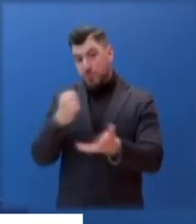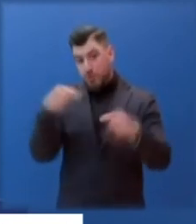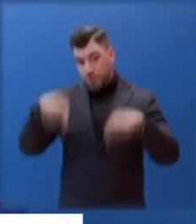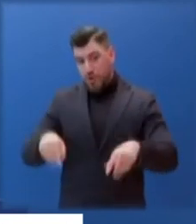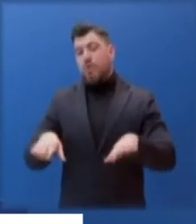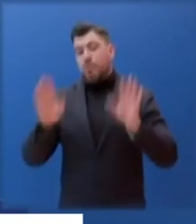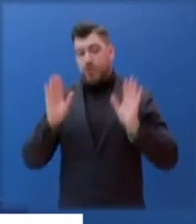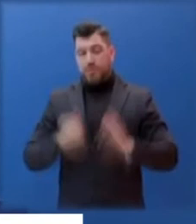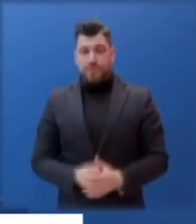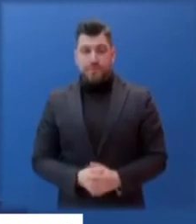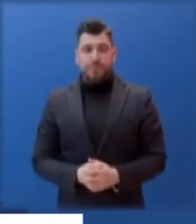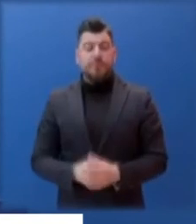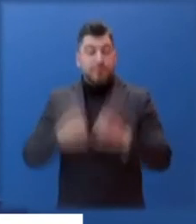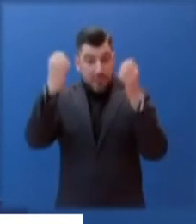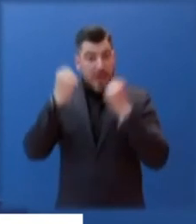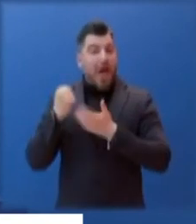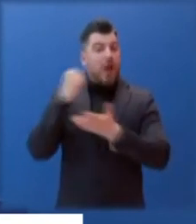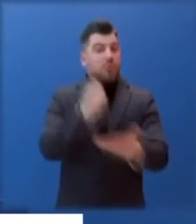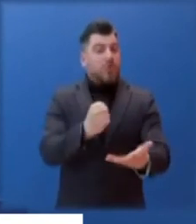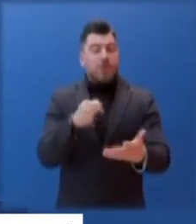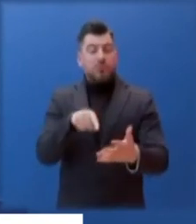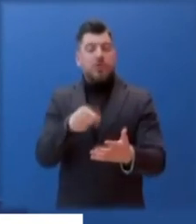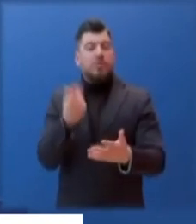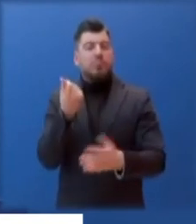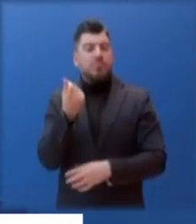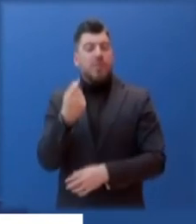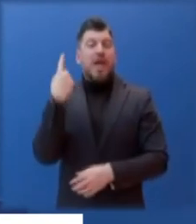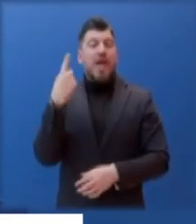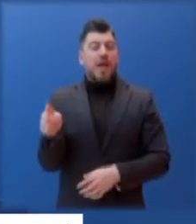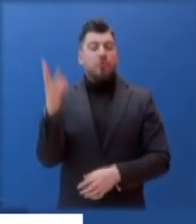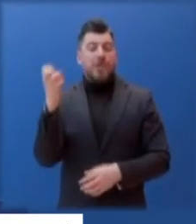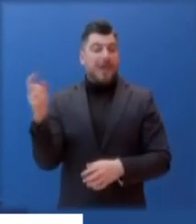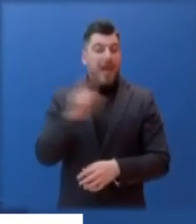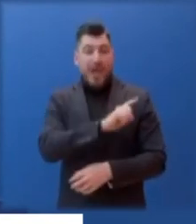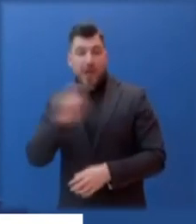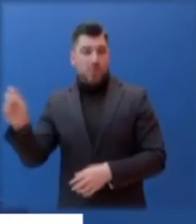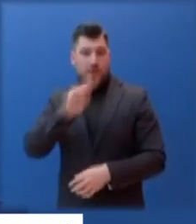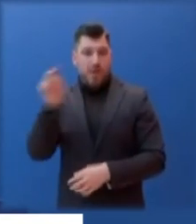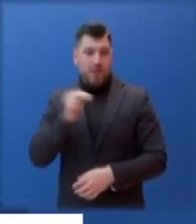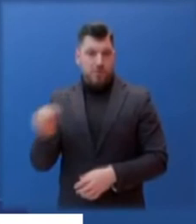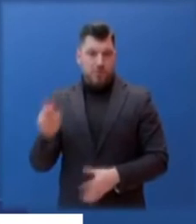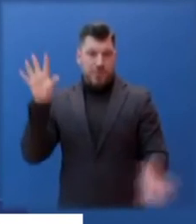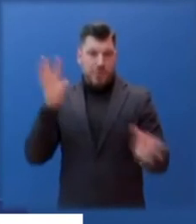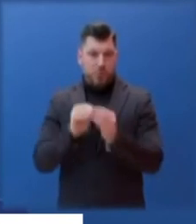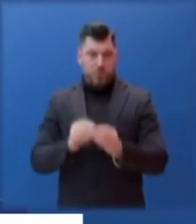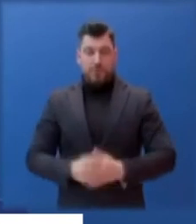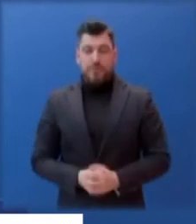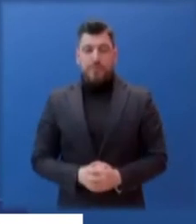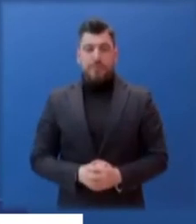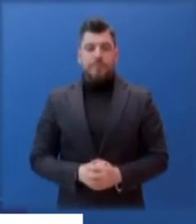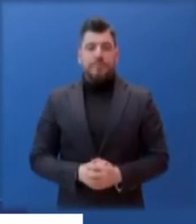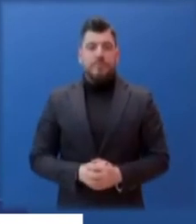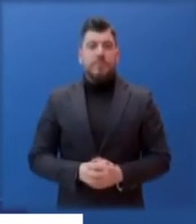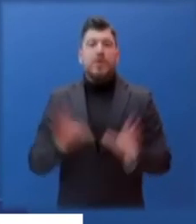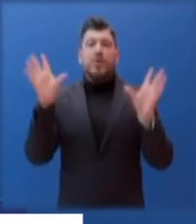Το κόστος της αποζημίωσης ειδικού σκοπού αναμένεται να ανέλθει στα 130 εκατομμύρια ευρώ. Για τους